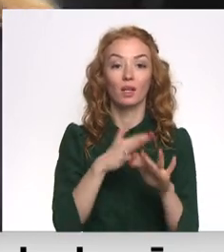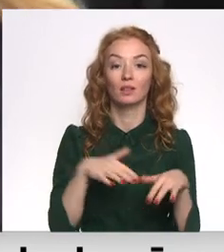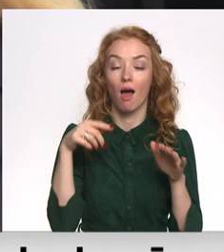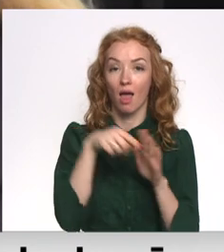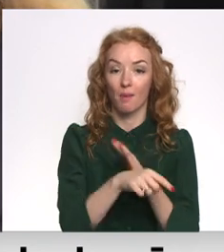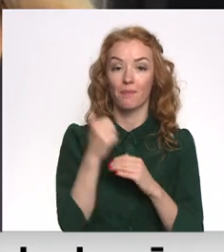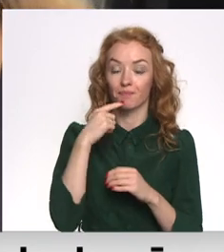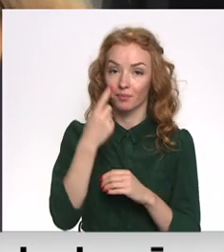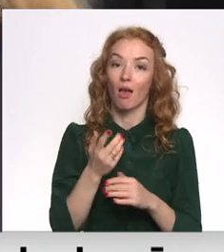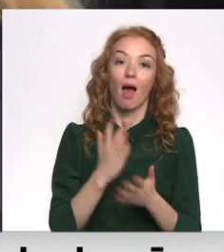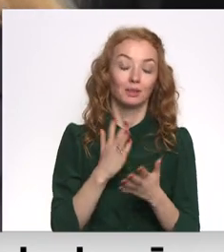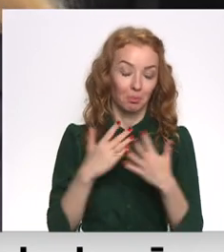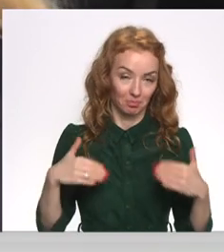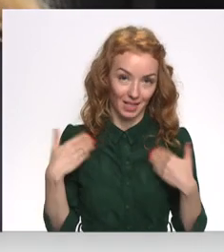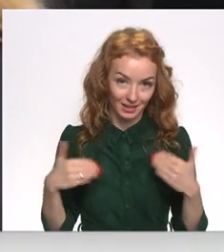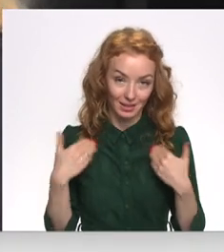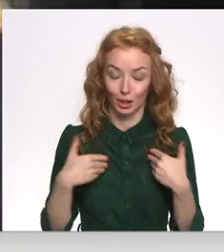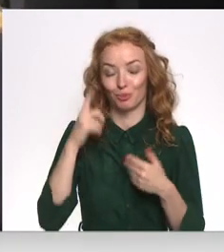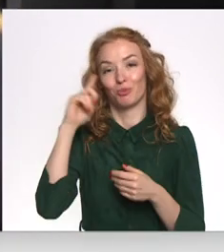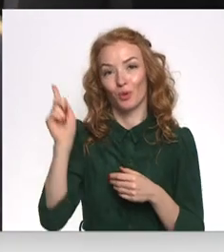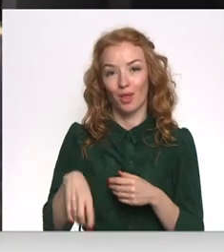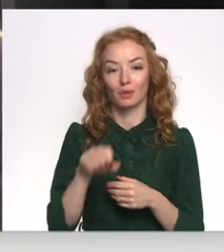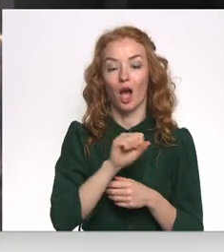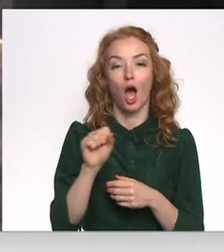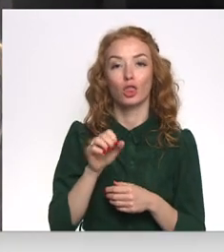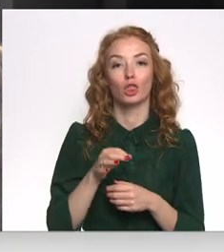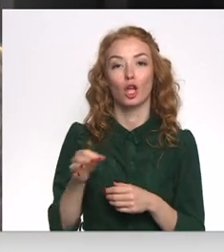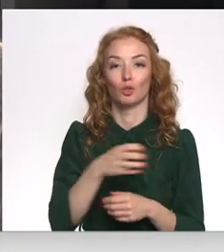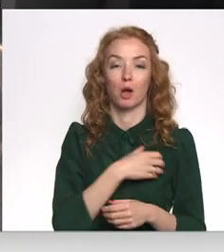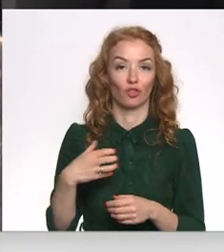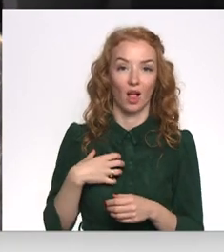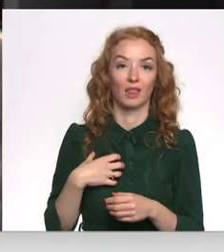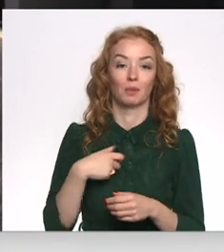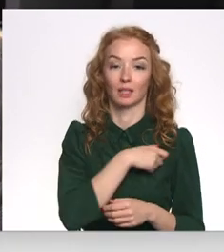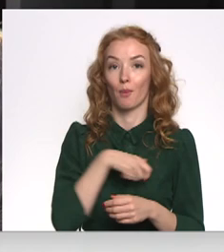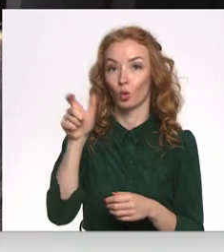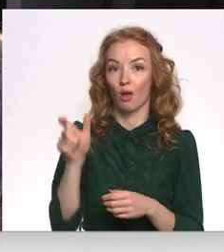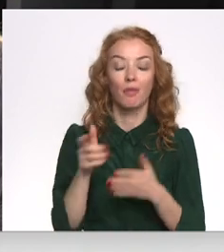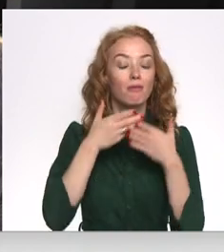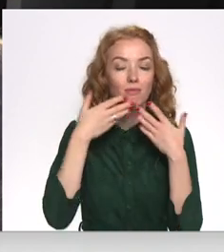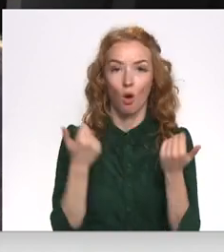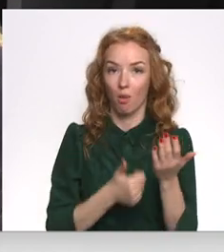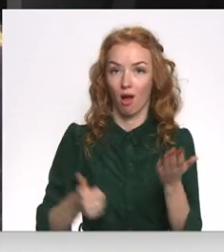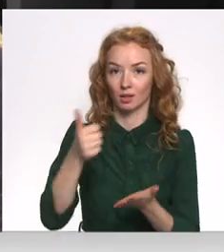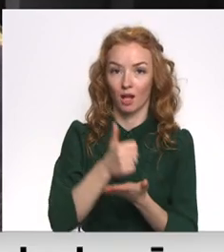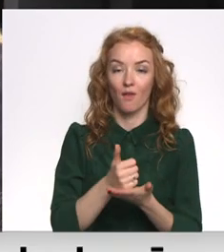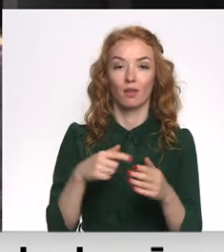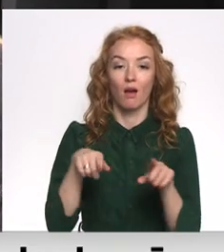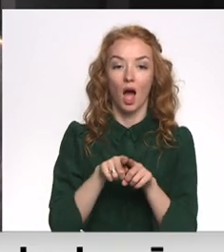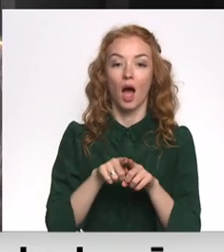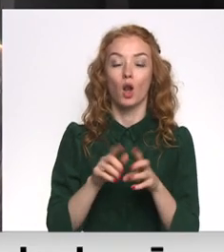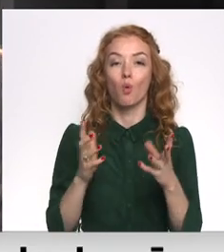Tas ir viennozīmīgi prieks, jo ātežu pašvaldības deputāti vēl nav pārstāvēti un arī politiskā